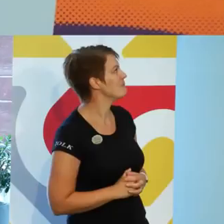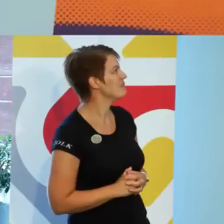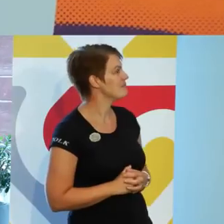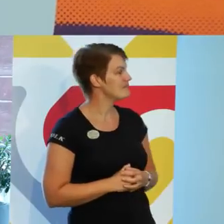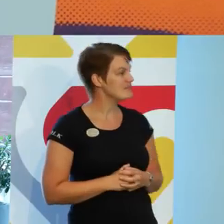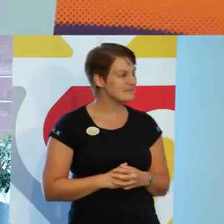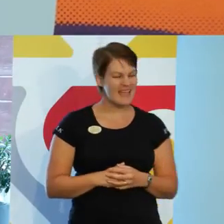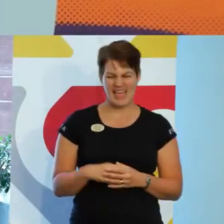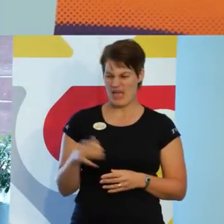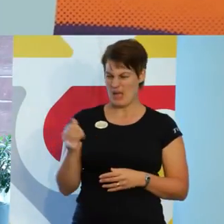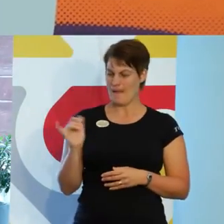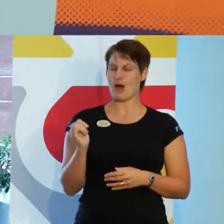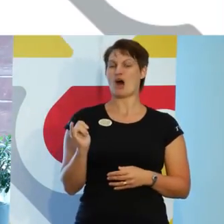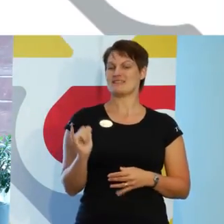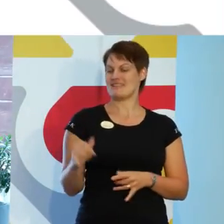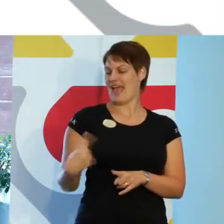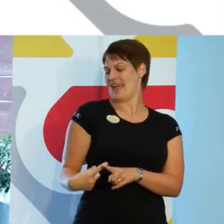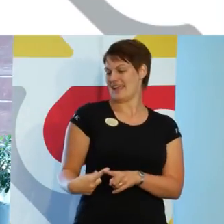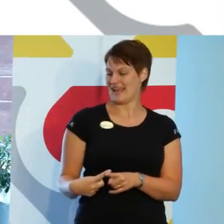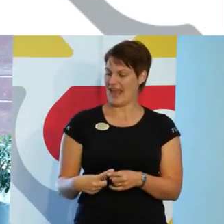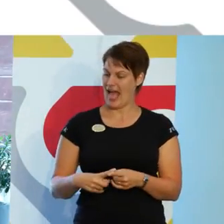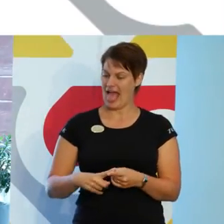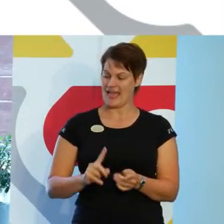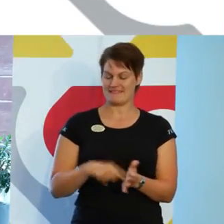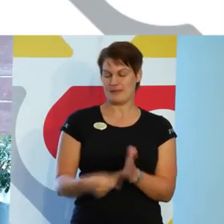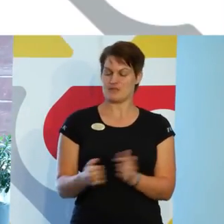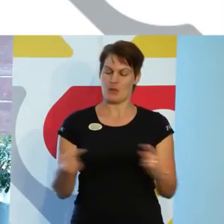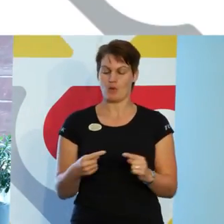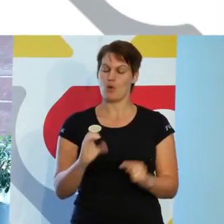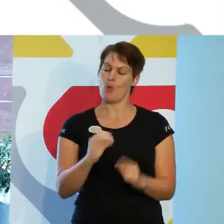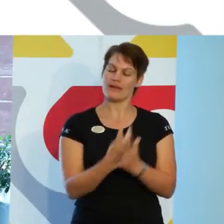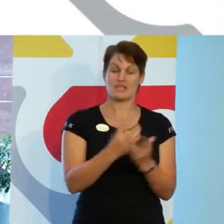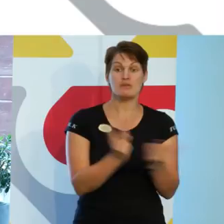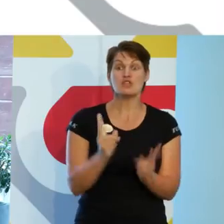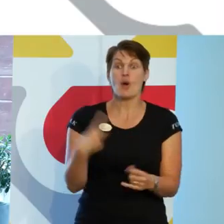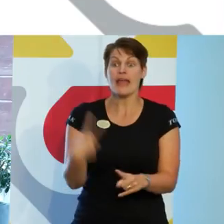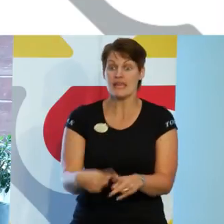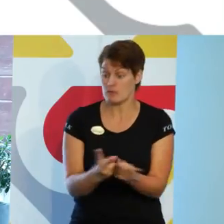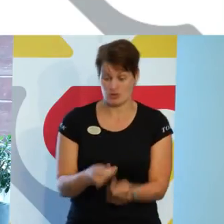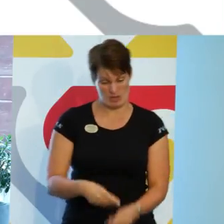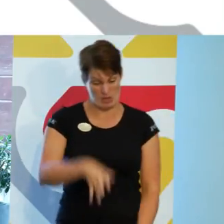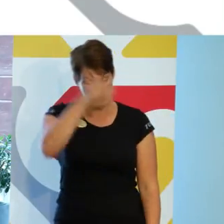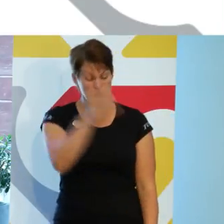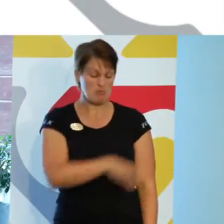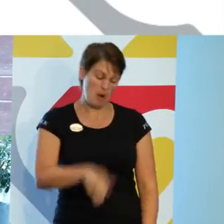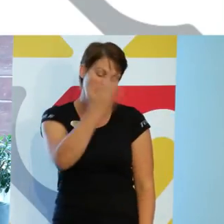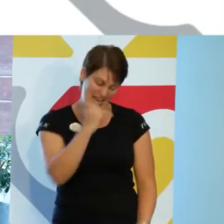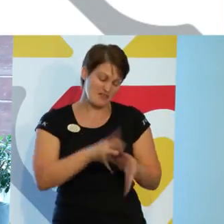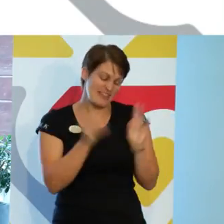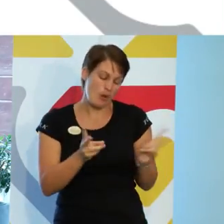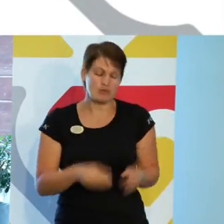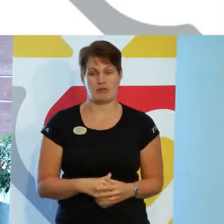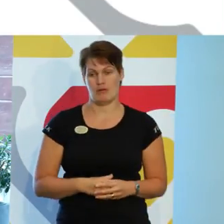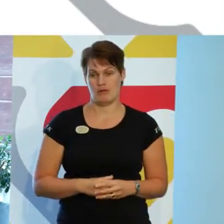Det barnsligt enkla knepet mot ogräs. är så enkelt det här knepet så att till och med ett korkat barn kan utföra det.